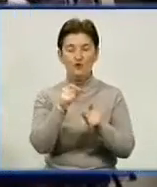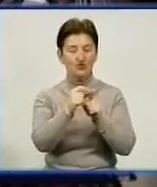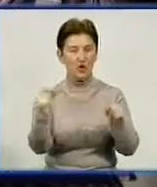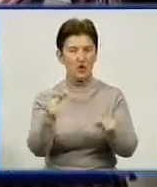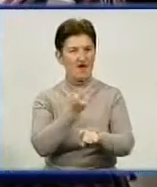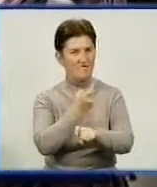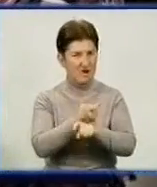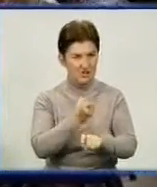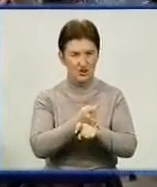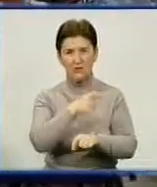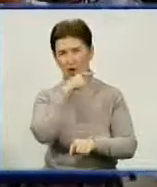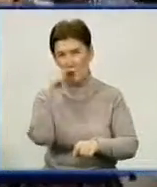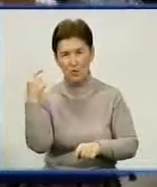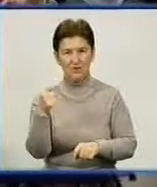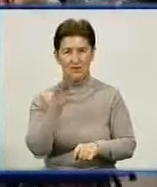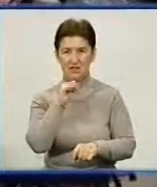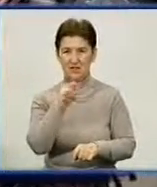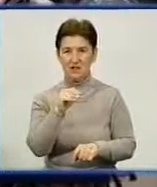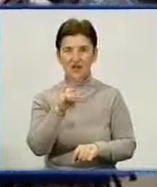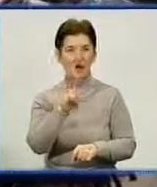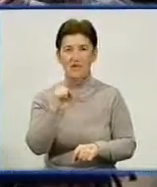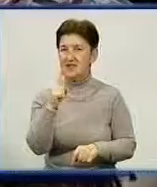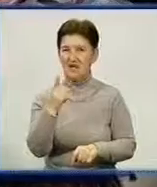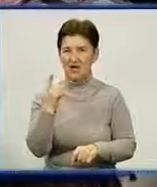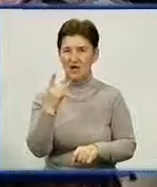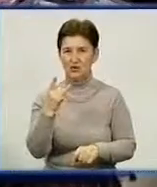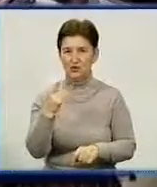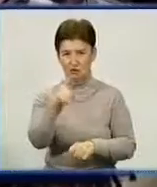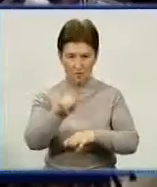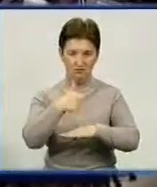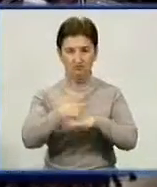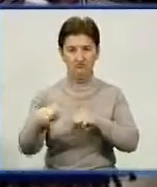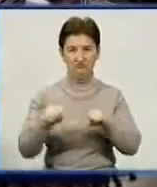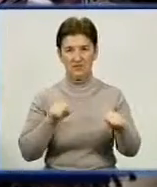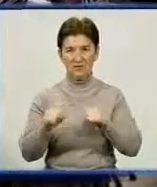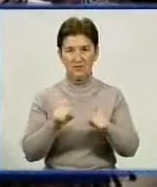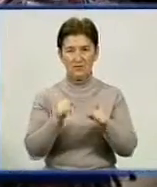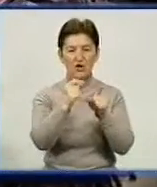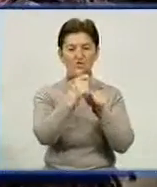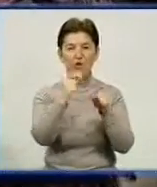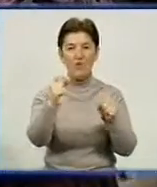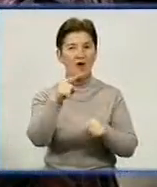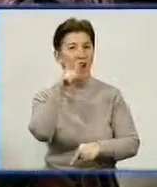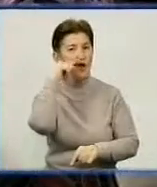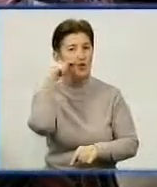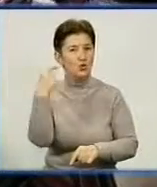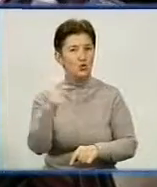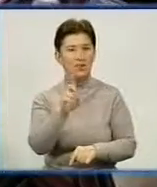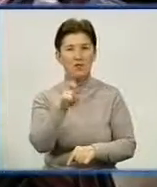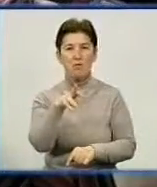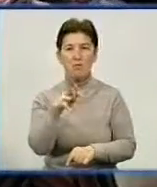язык. Ні разу за все время, що я возглавляю эту газету, Слова «Русський блог»